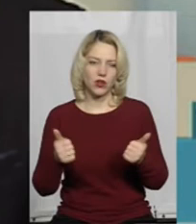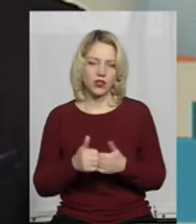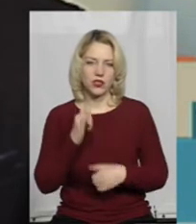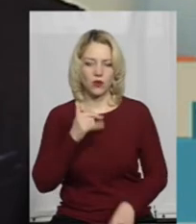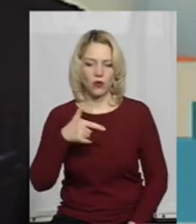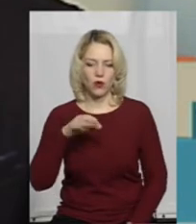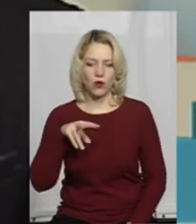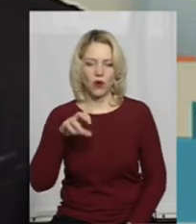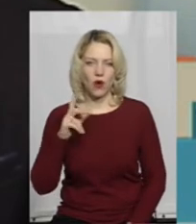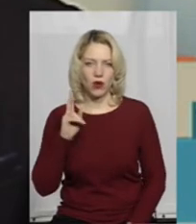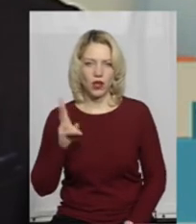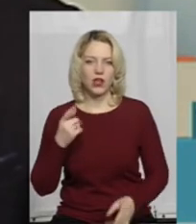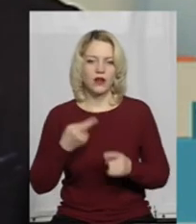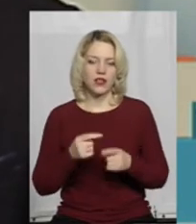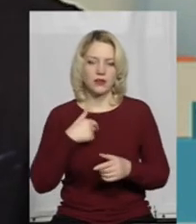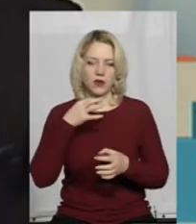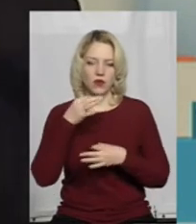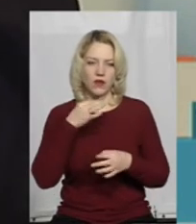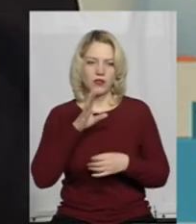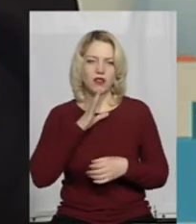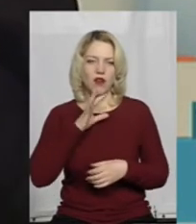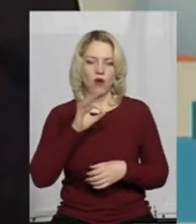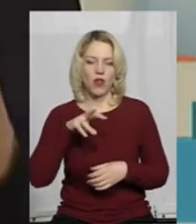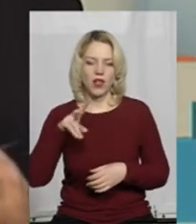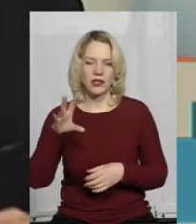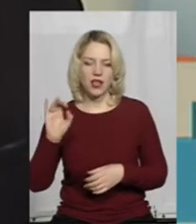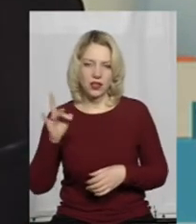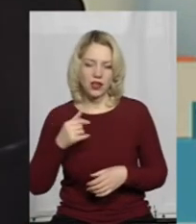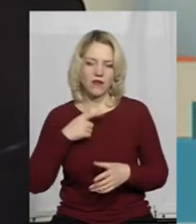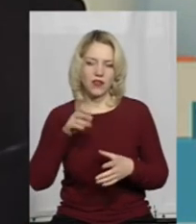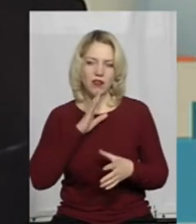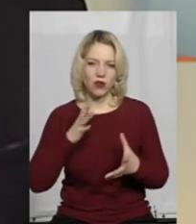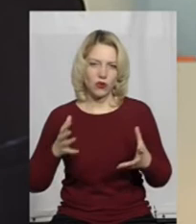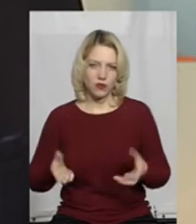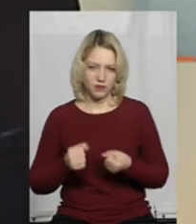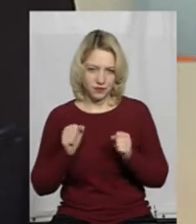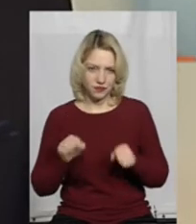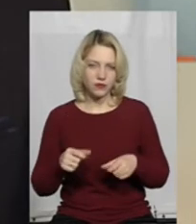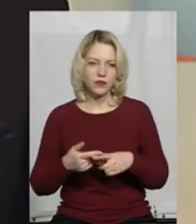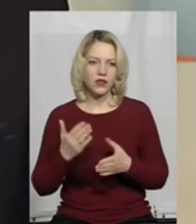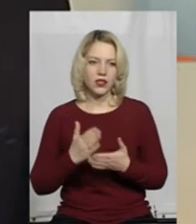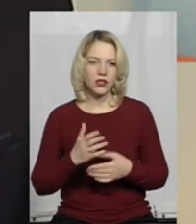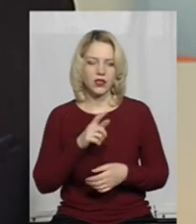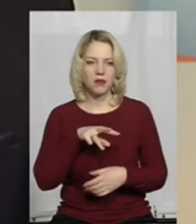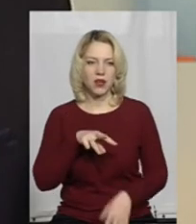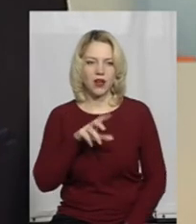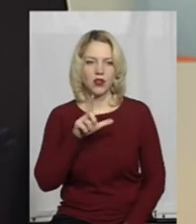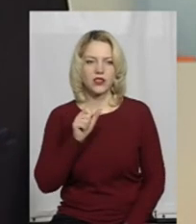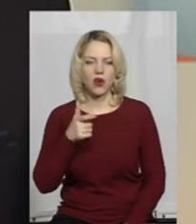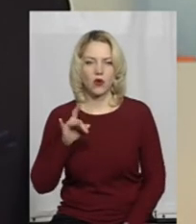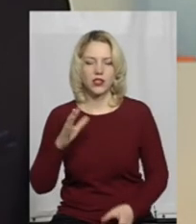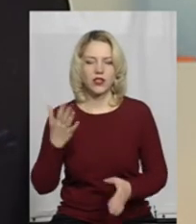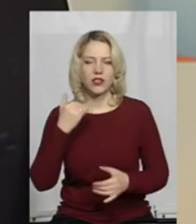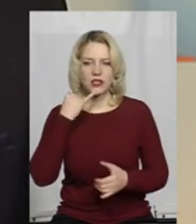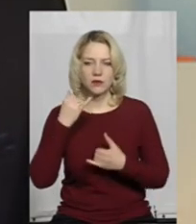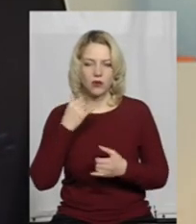«Угольок». Я спілкувалася особисто з Олександрою. Вона готова нас підтримати, допомогти. Є от Михайло Цавков, з яким спілкувалися